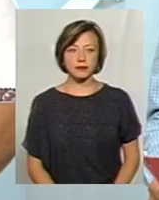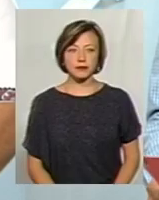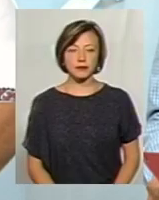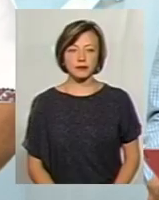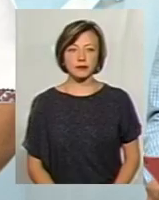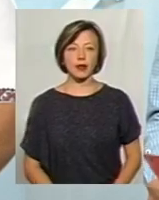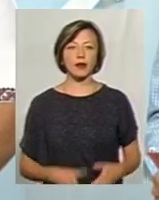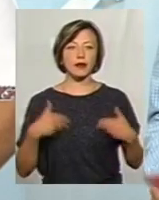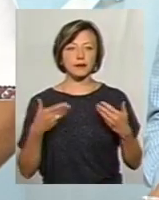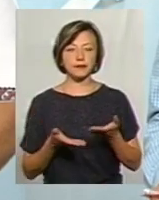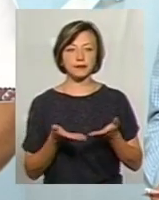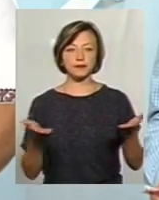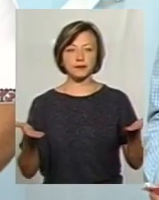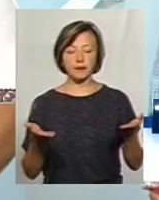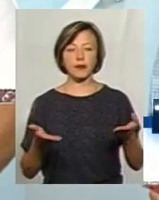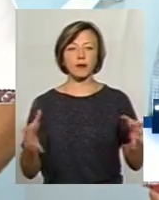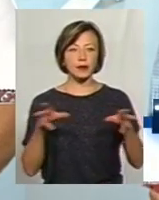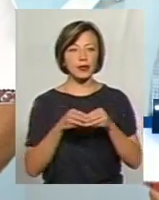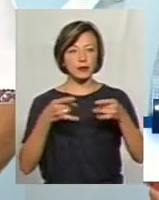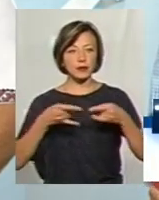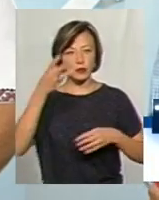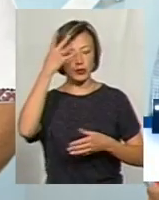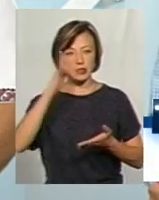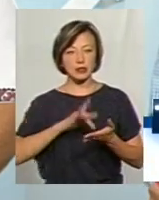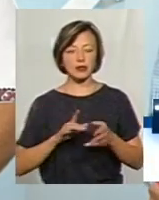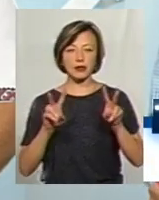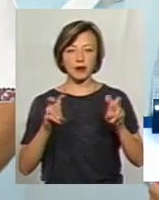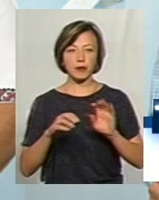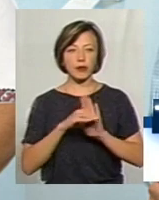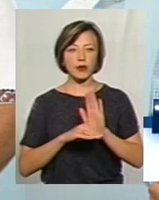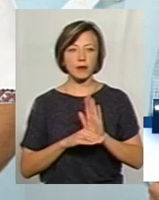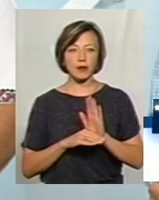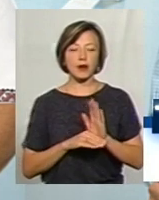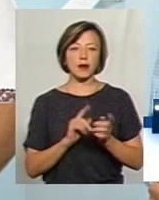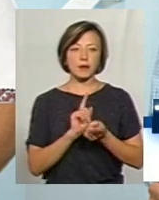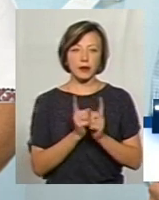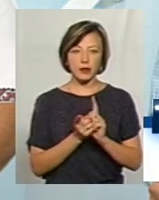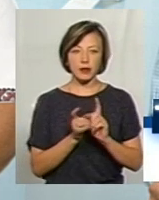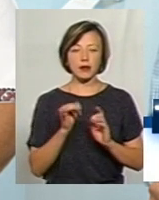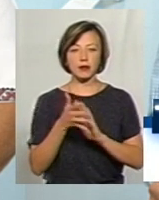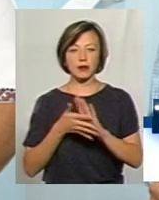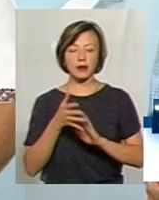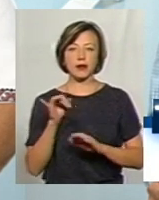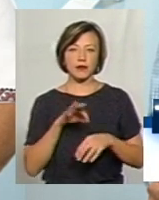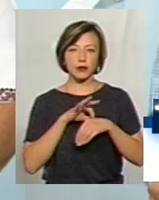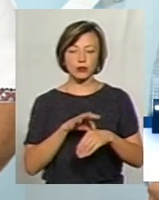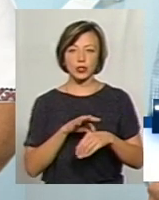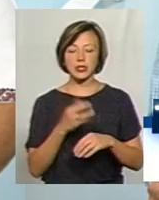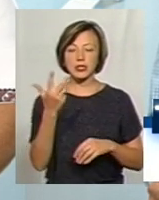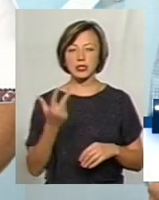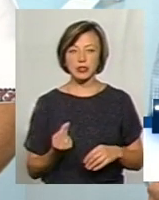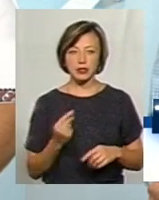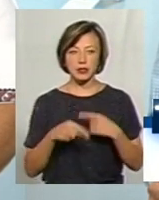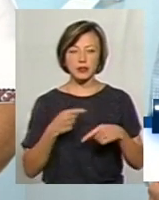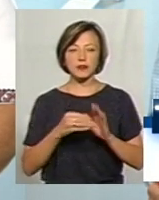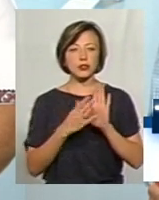Вітаю всіх, хто приєднався до каналу Поділля Центр. В ефірі тема. Для вас працюють Володимир Гординський та Ольга Рибак, мови і жестів. Тож, за три дні ми будемо